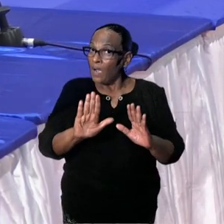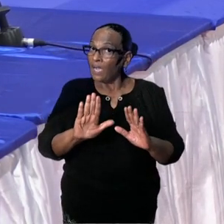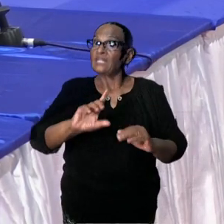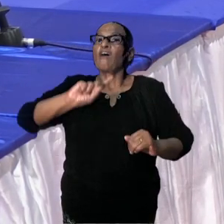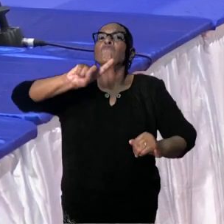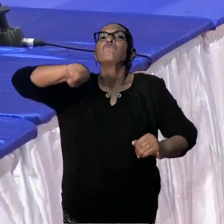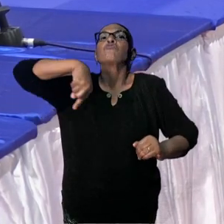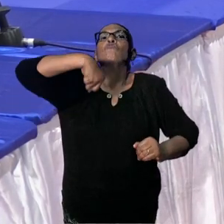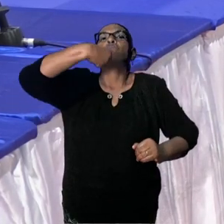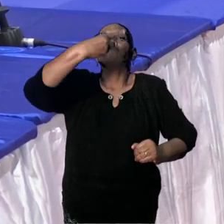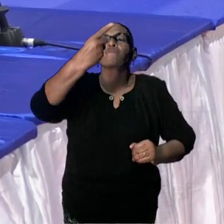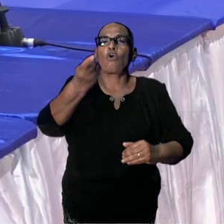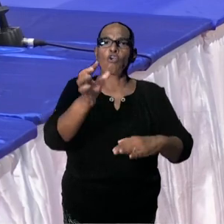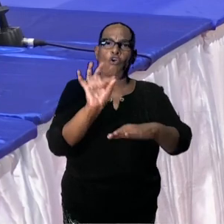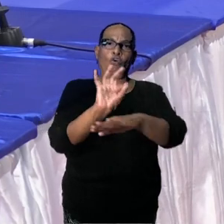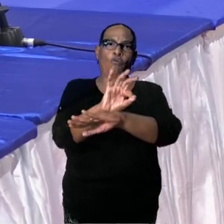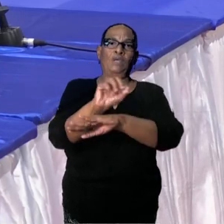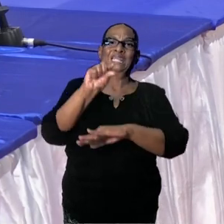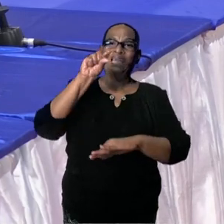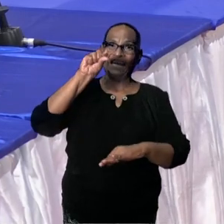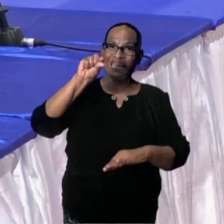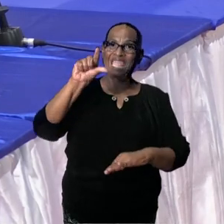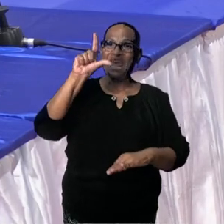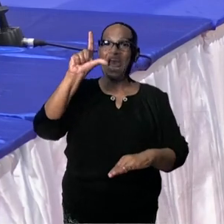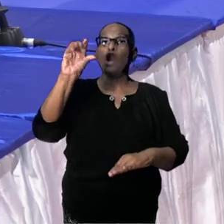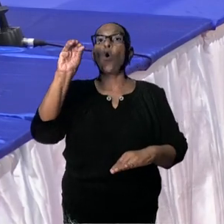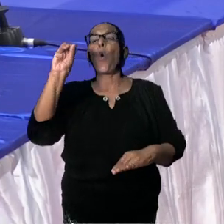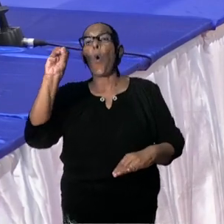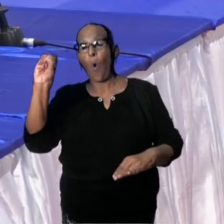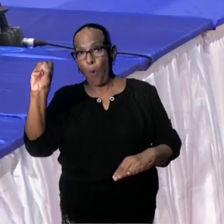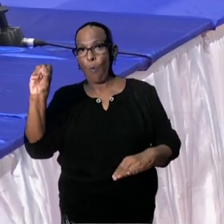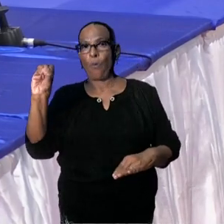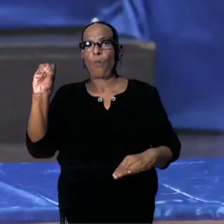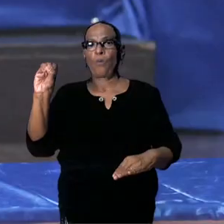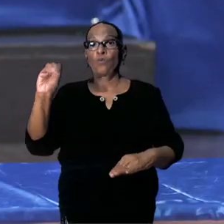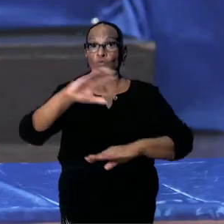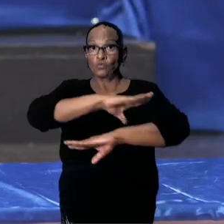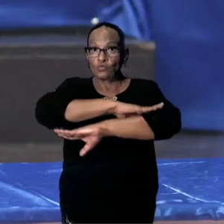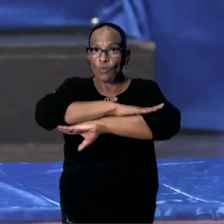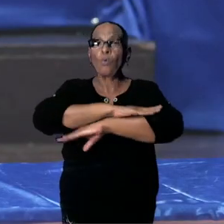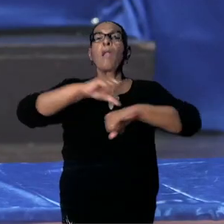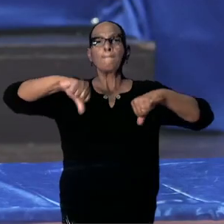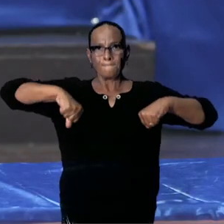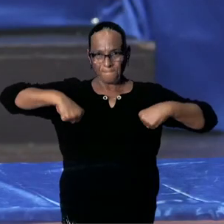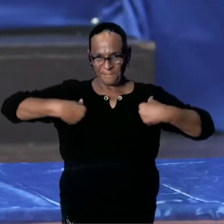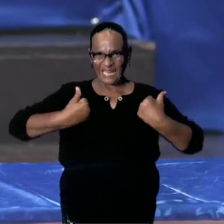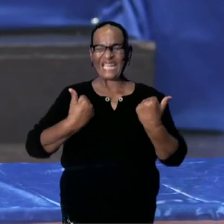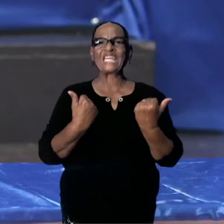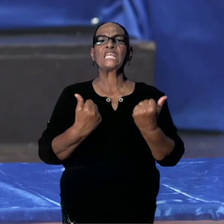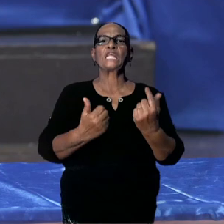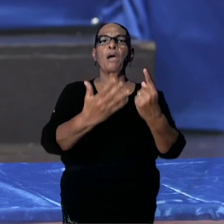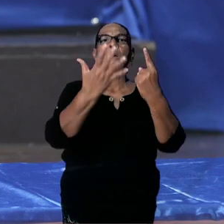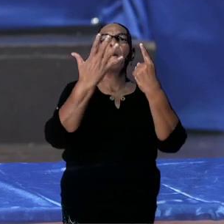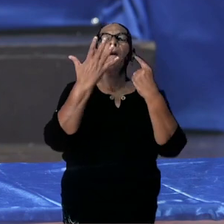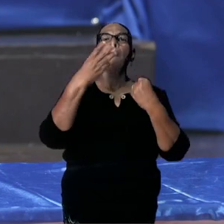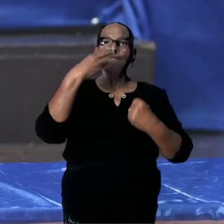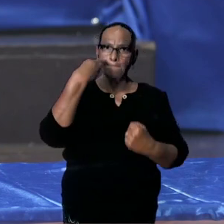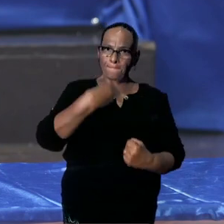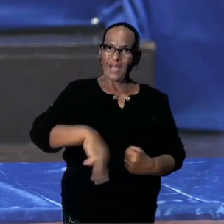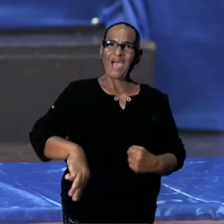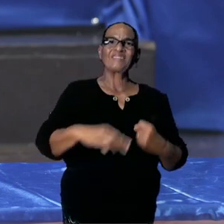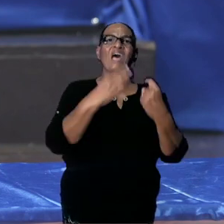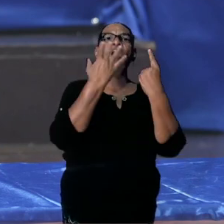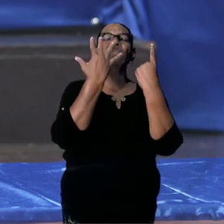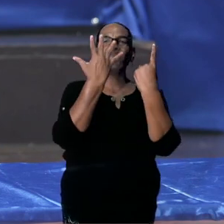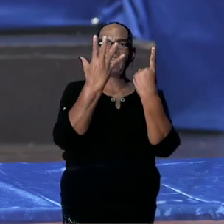Dus nogmaals, de GLO-scholen zullen opstarten vanaf maandag 15 februari 2021